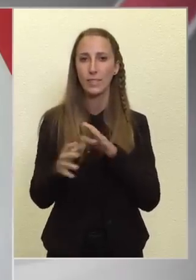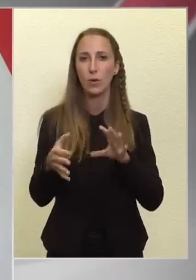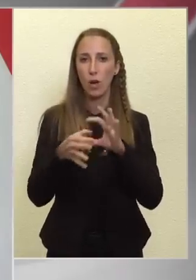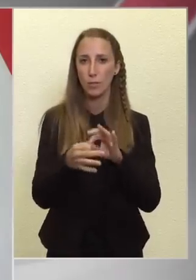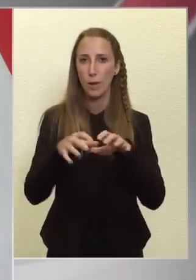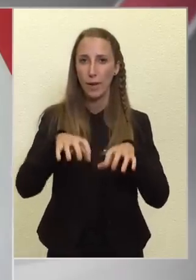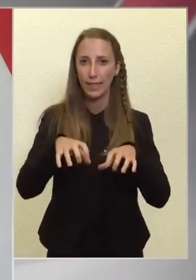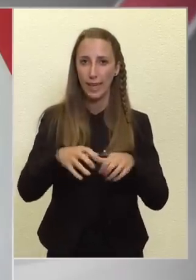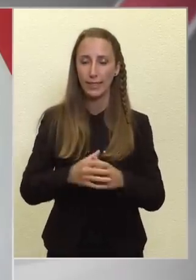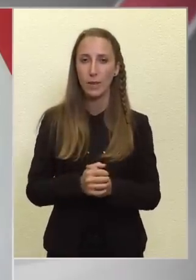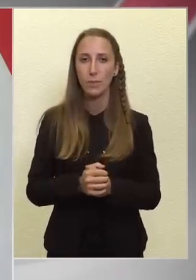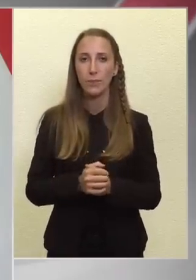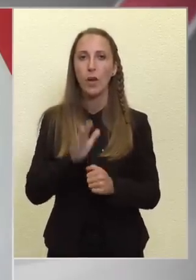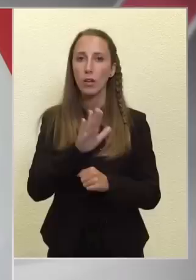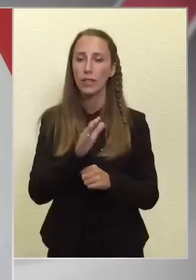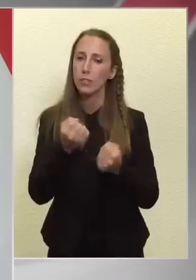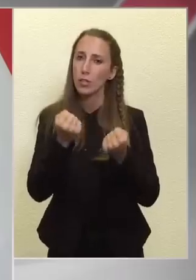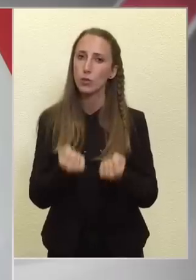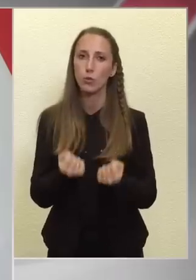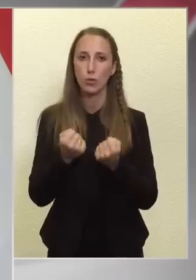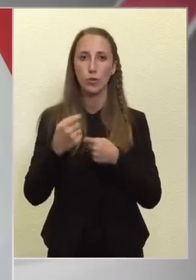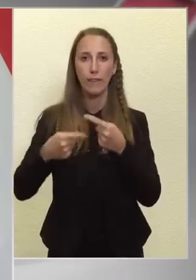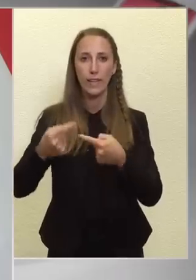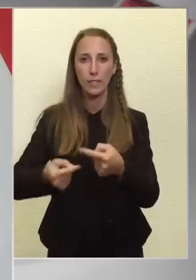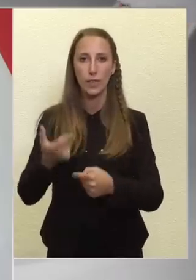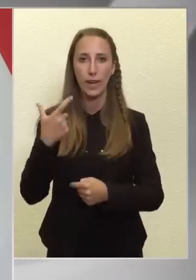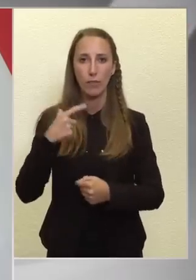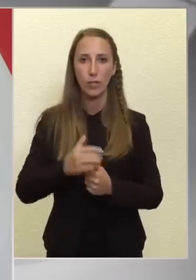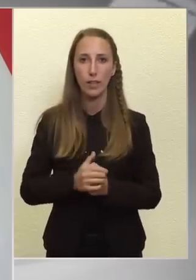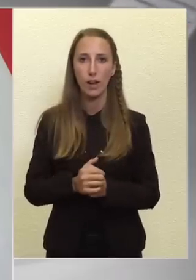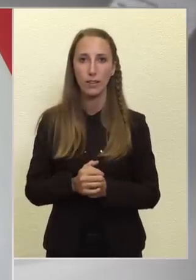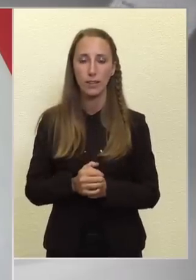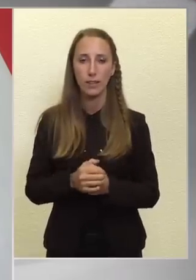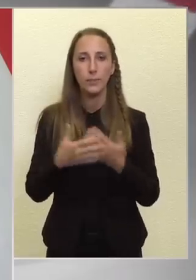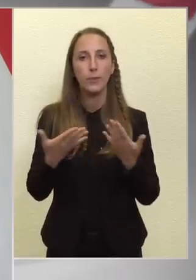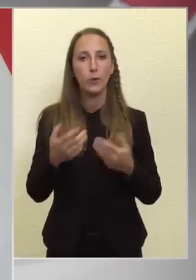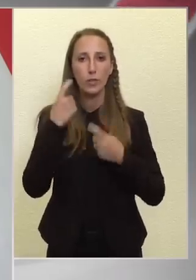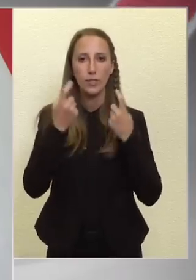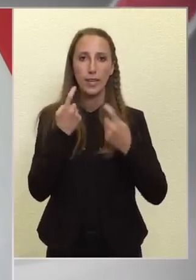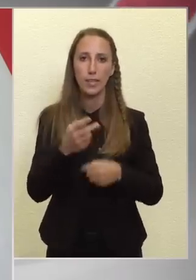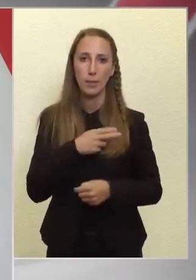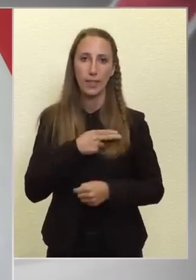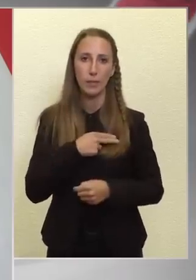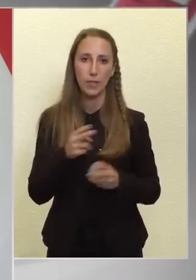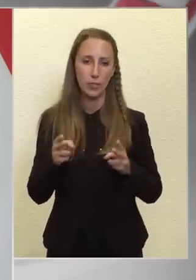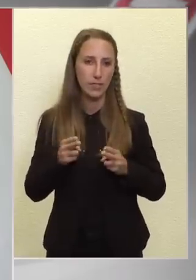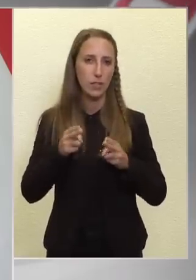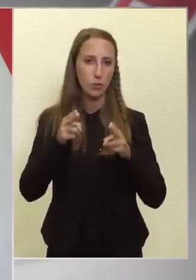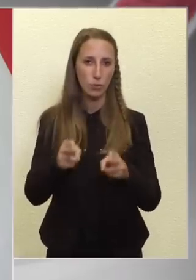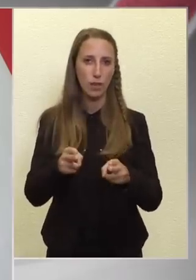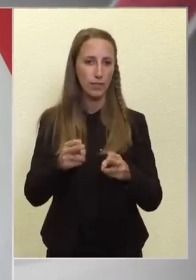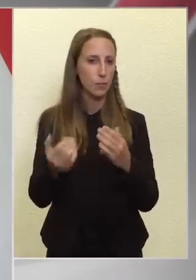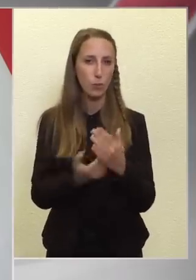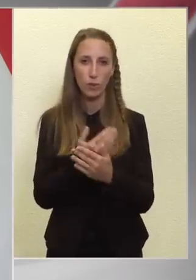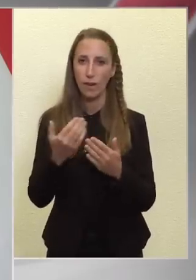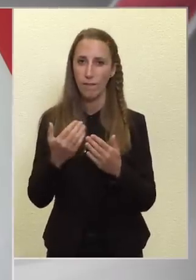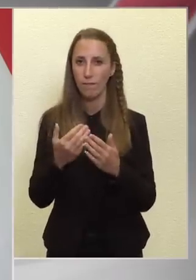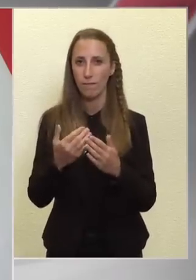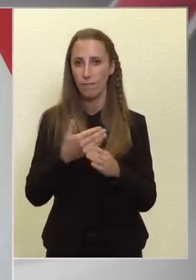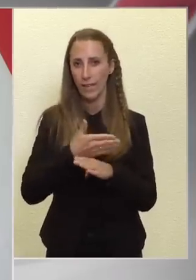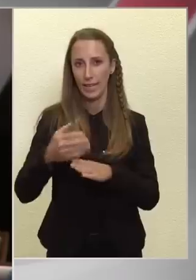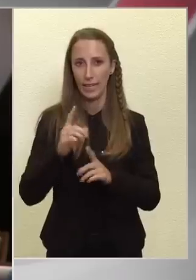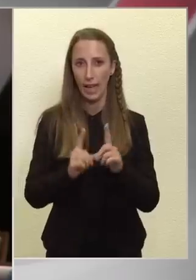megtette, annak is nagyon súlyos következményei voltak. Úgyhogy szerintem érdemes ezt az utat nem újra végigjárni.